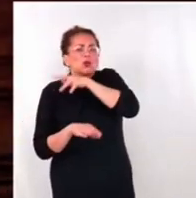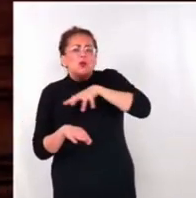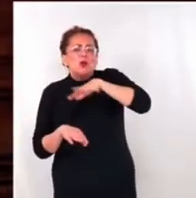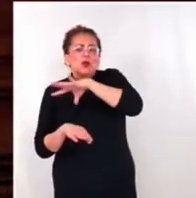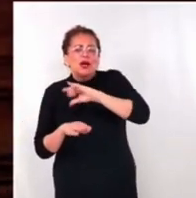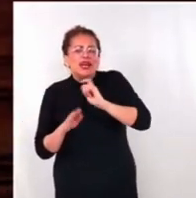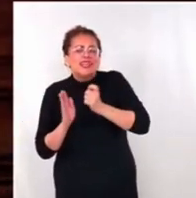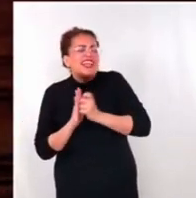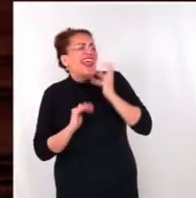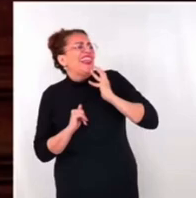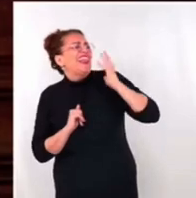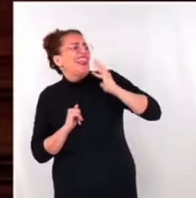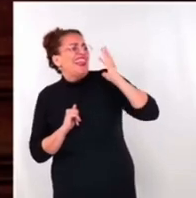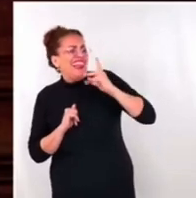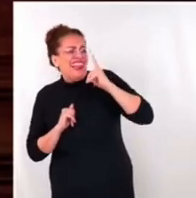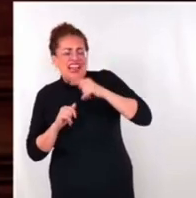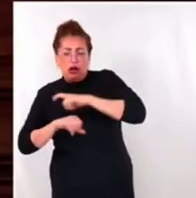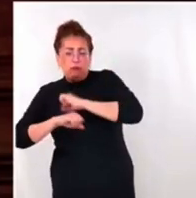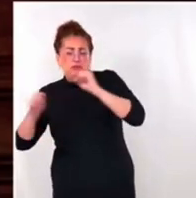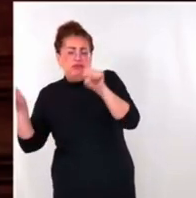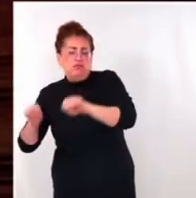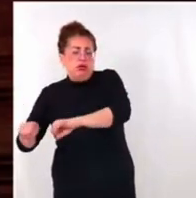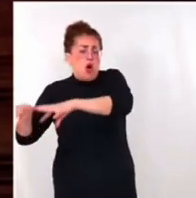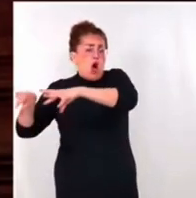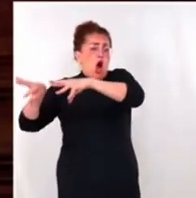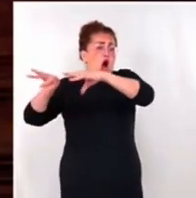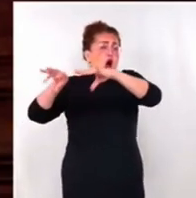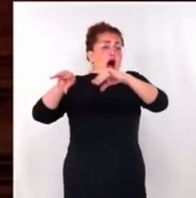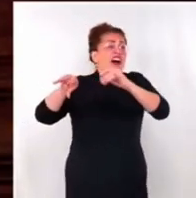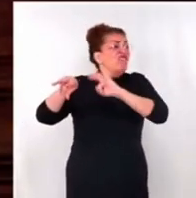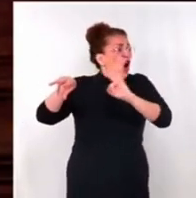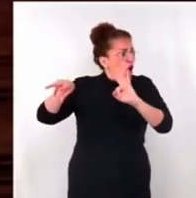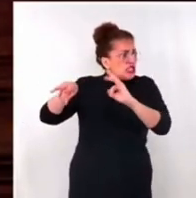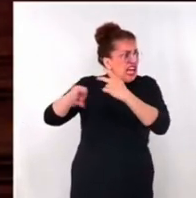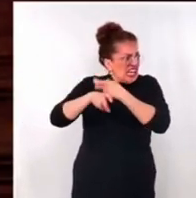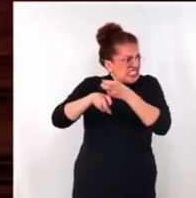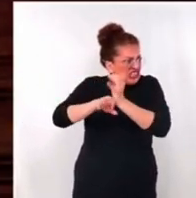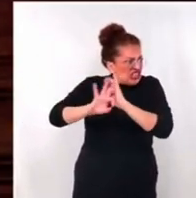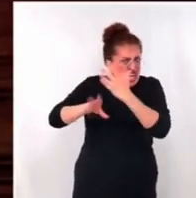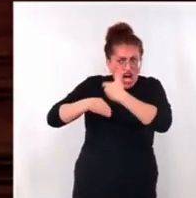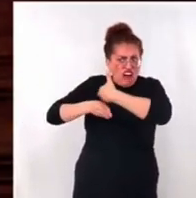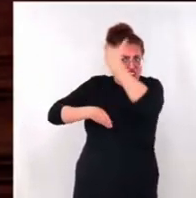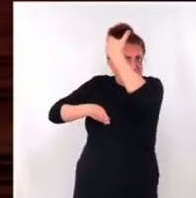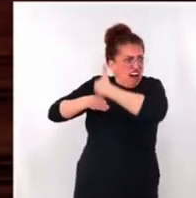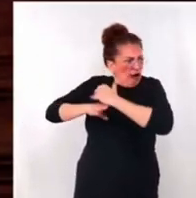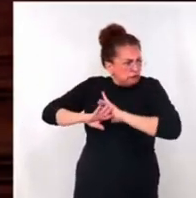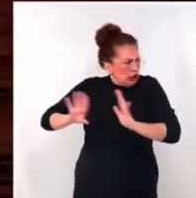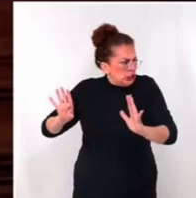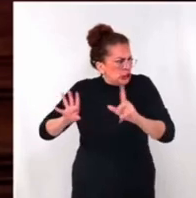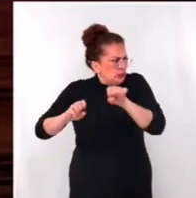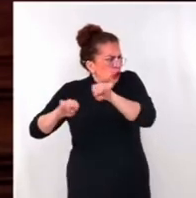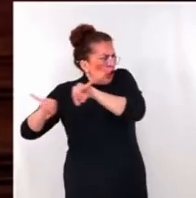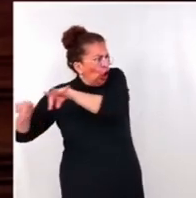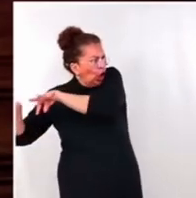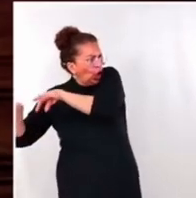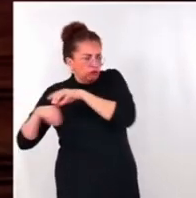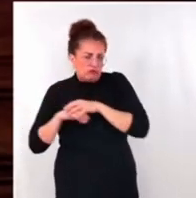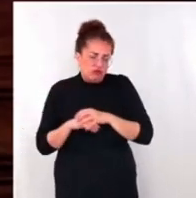aurait baissé de 30% et que ce serait un bienfait pour tout le monde. Ça n'est pas vrai et nous n'aurons de cesse de le répéter. Concernant les rues aux enfants,